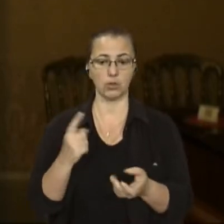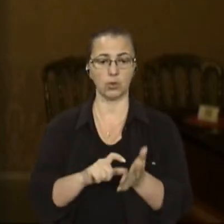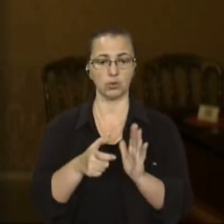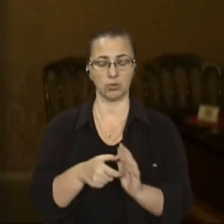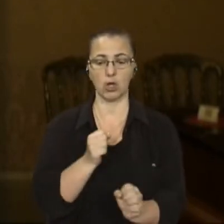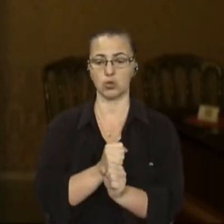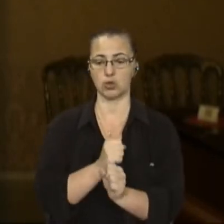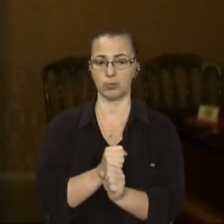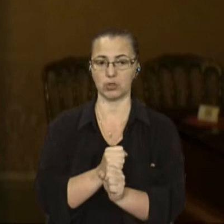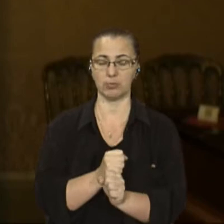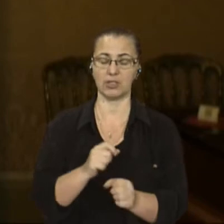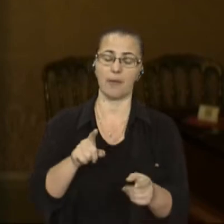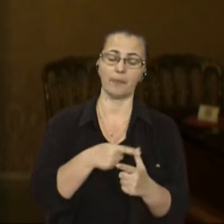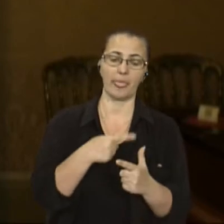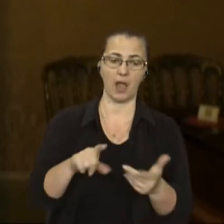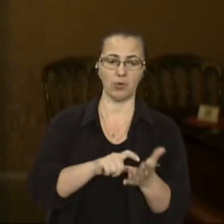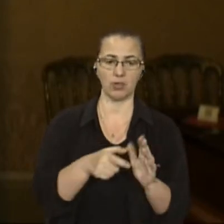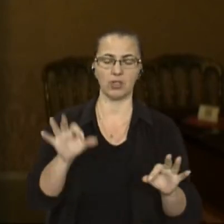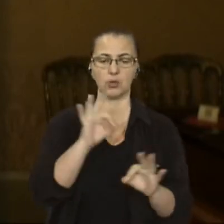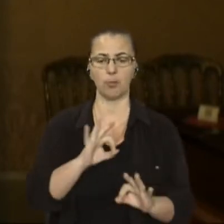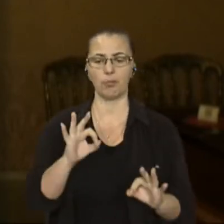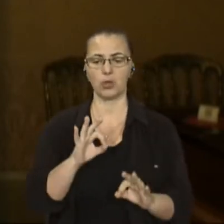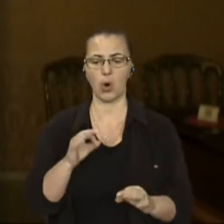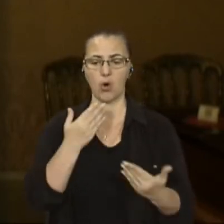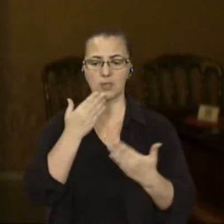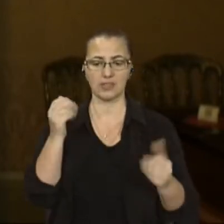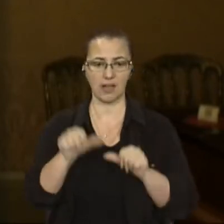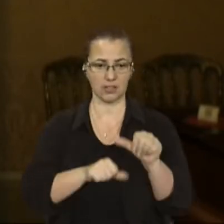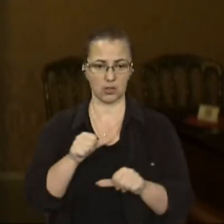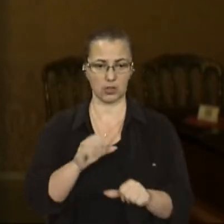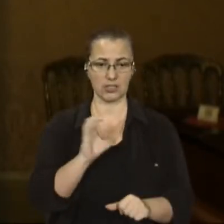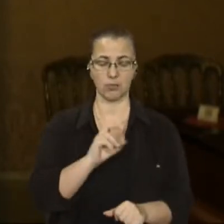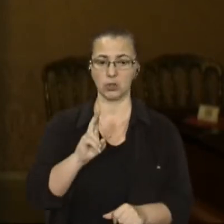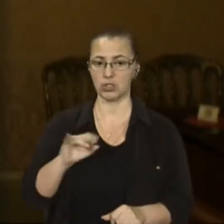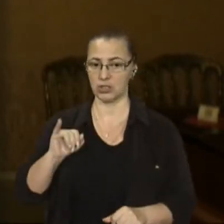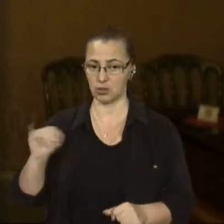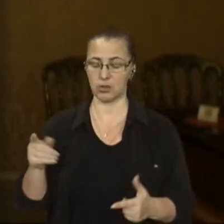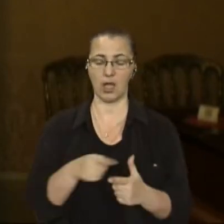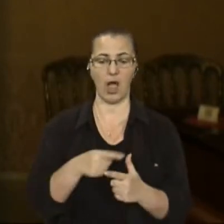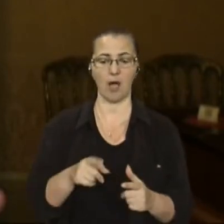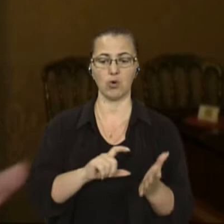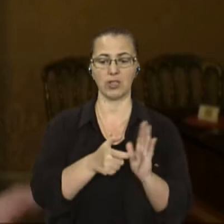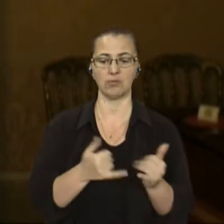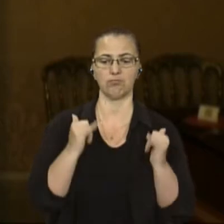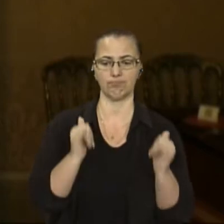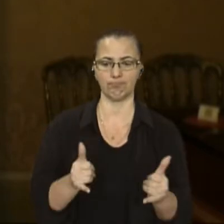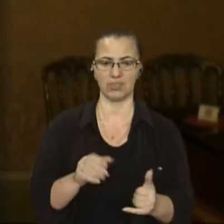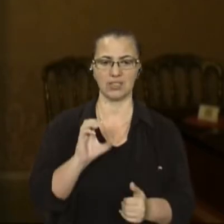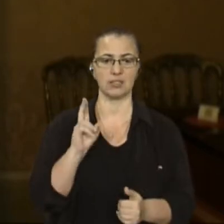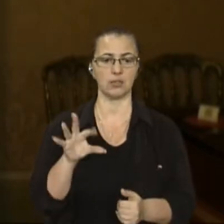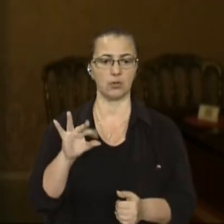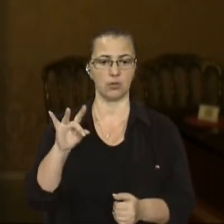кімнату про останні роки життя Соломії Крушельницької, чи, наприклад, кімнату, присвячену Мирославу Скорику, який був